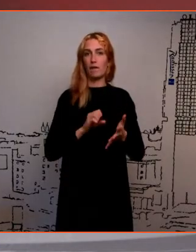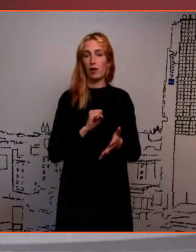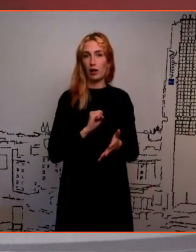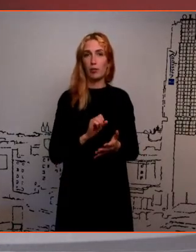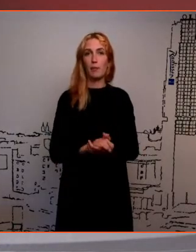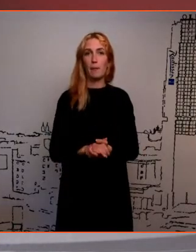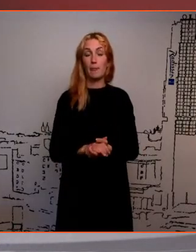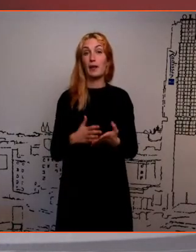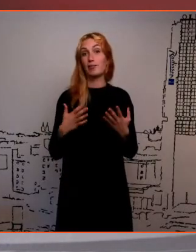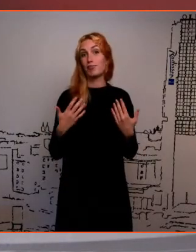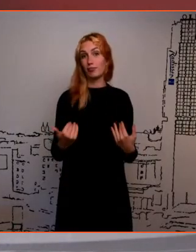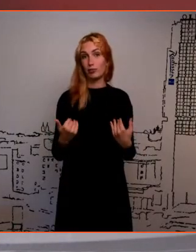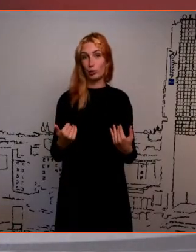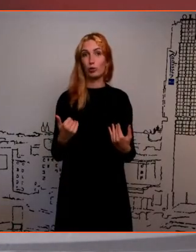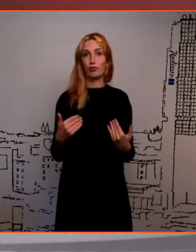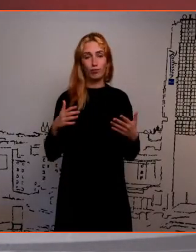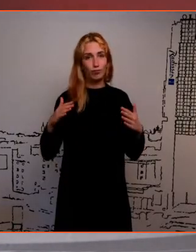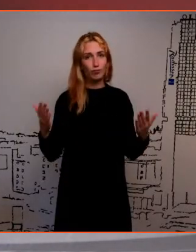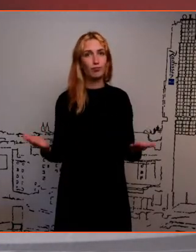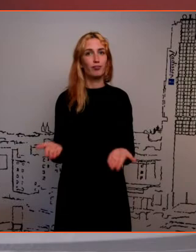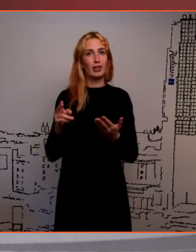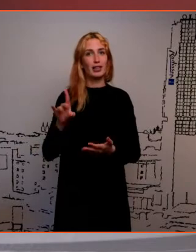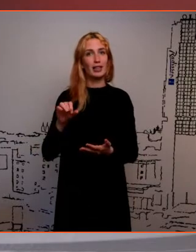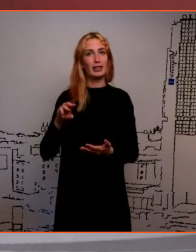nende mõtetega siis kutsungi Kristjani.